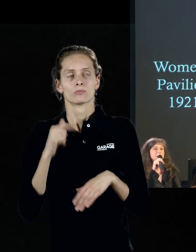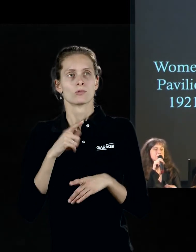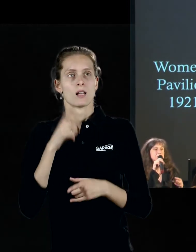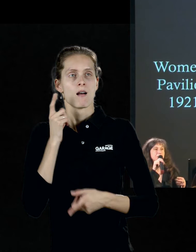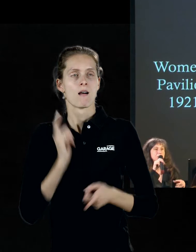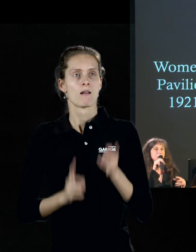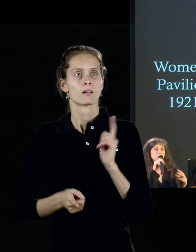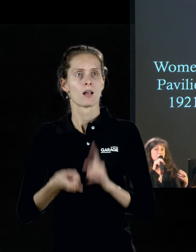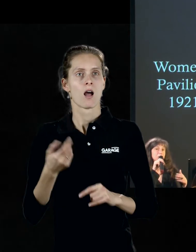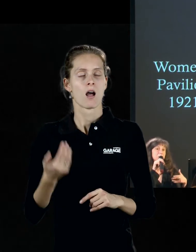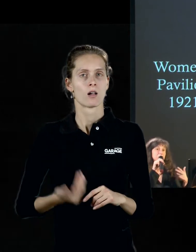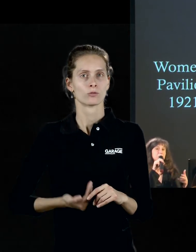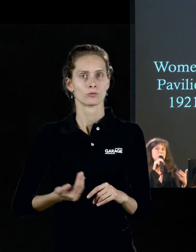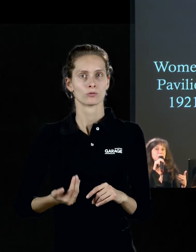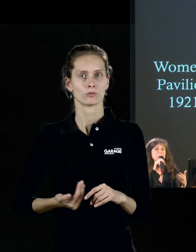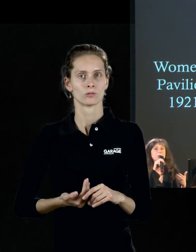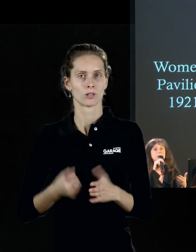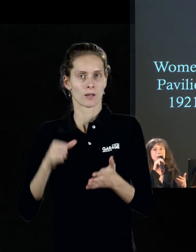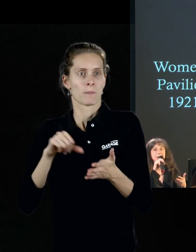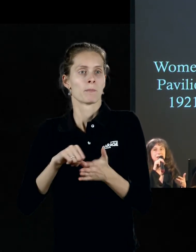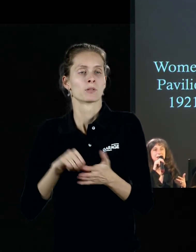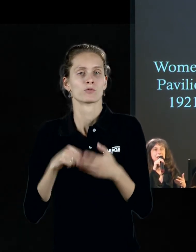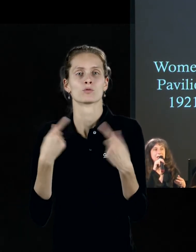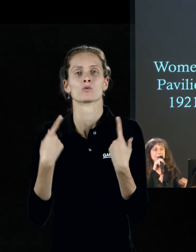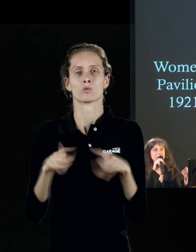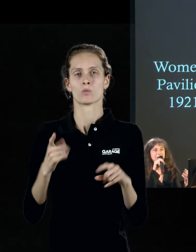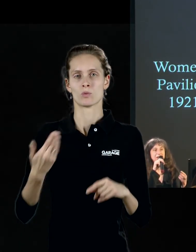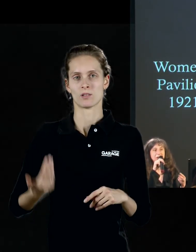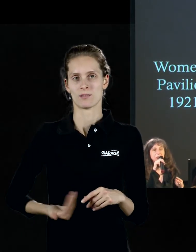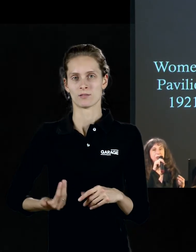и как ощущение присутствия другой реальности.